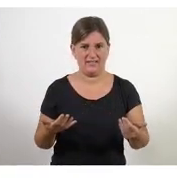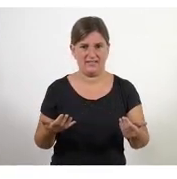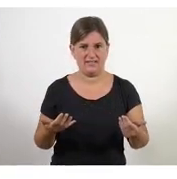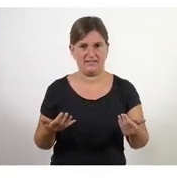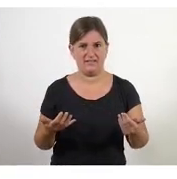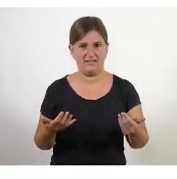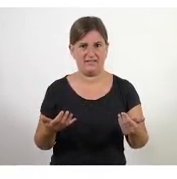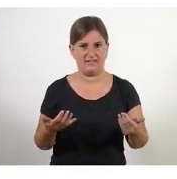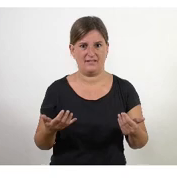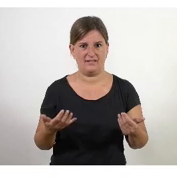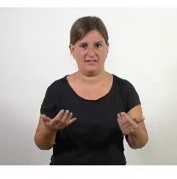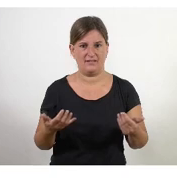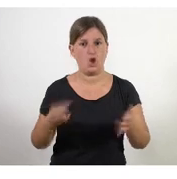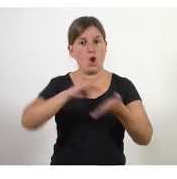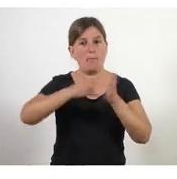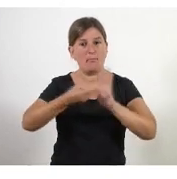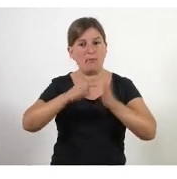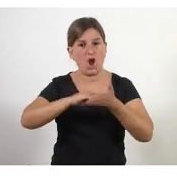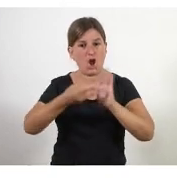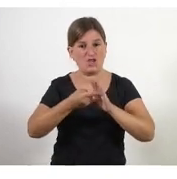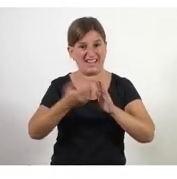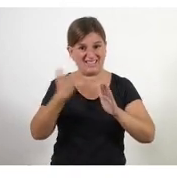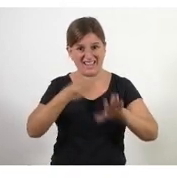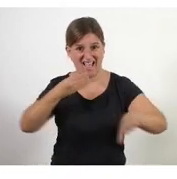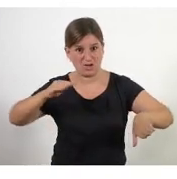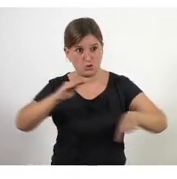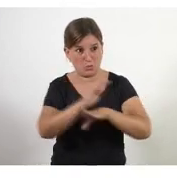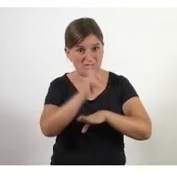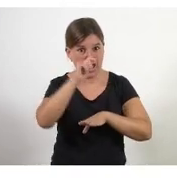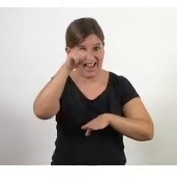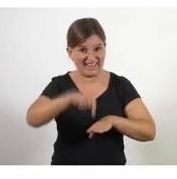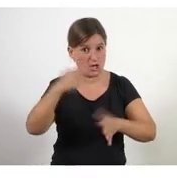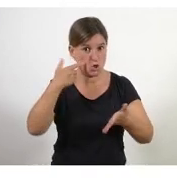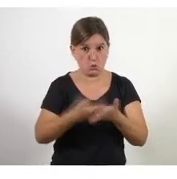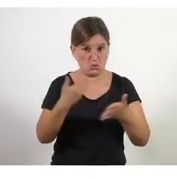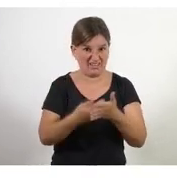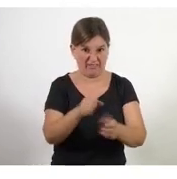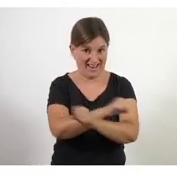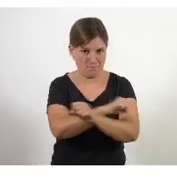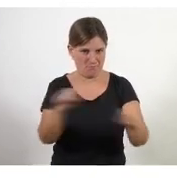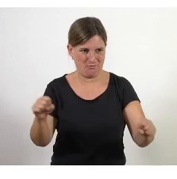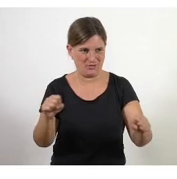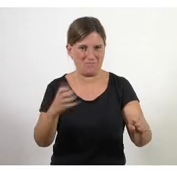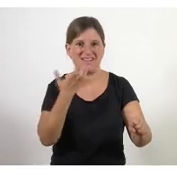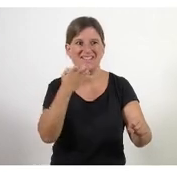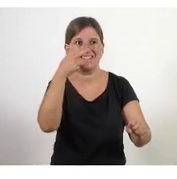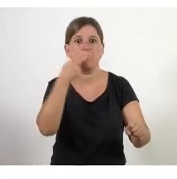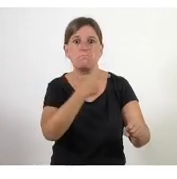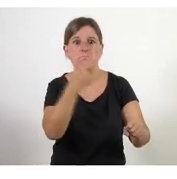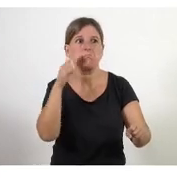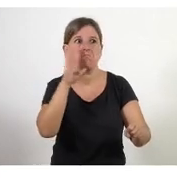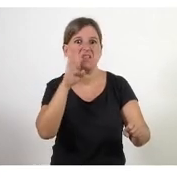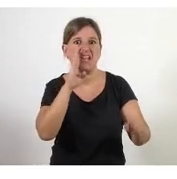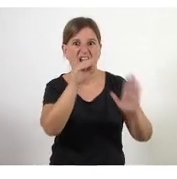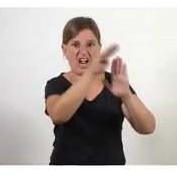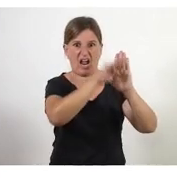justificar els projectes que us han donat els cales per aquest any amb allò que se suposava que havíeu